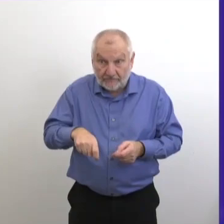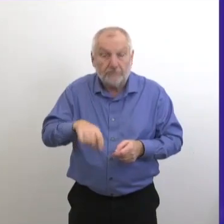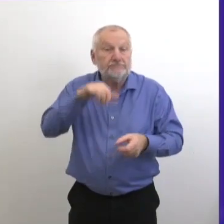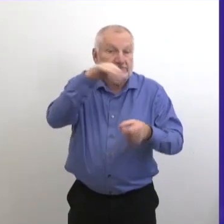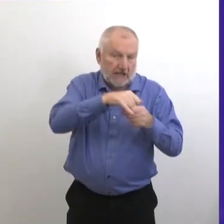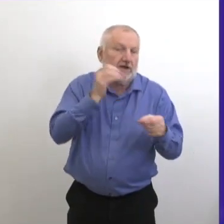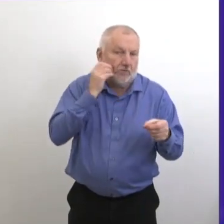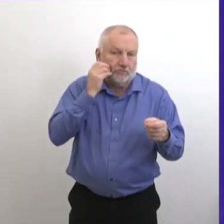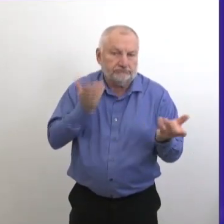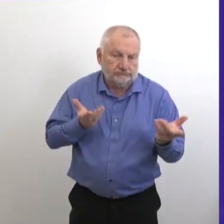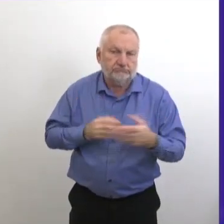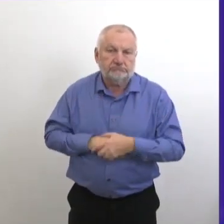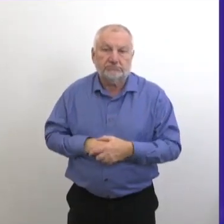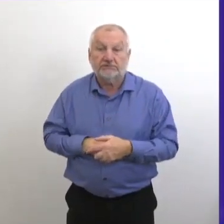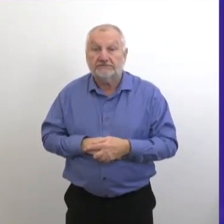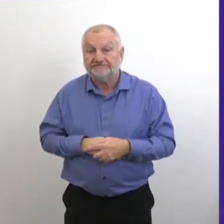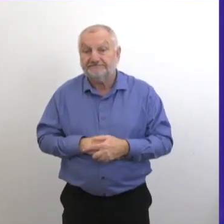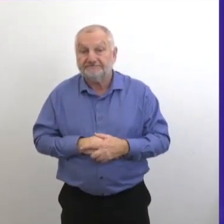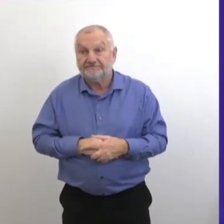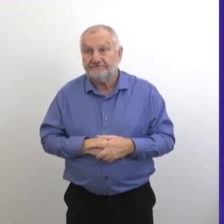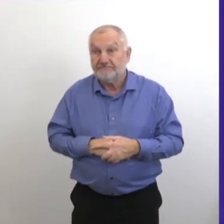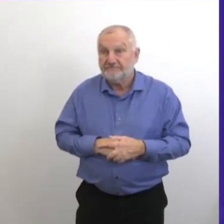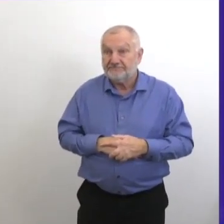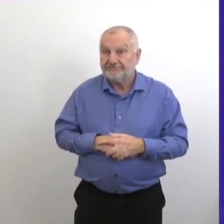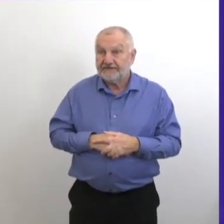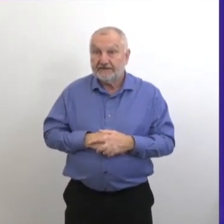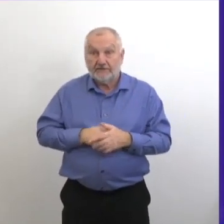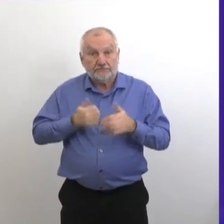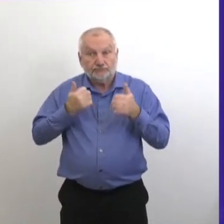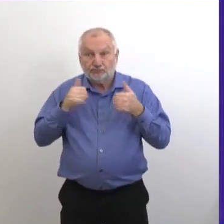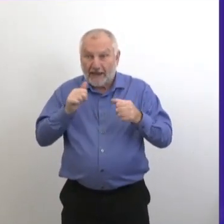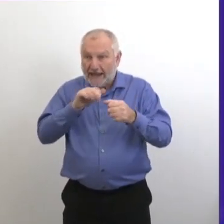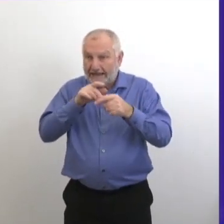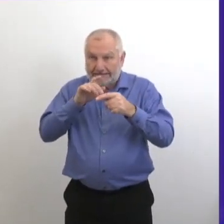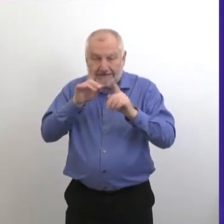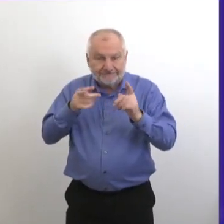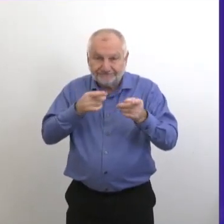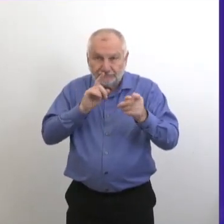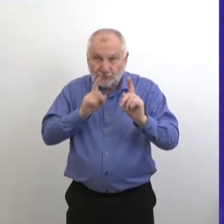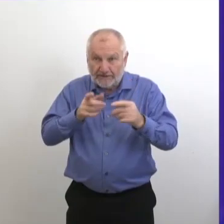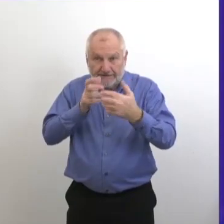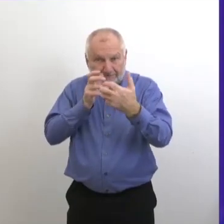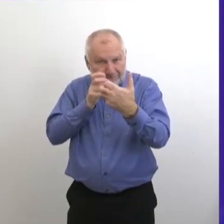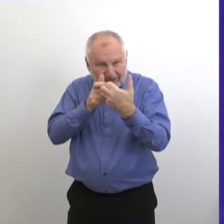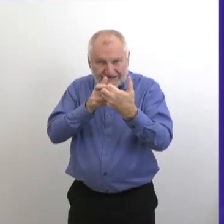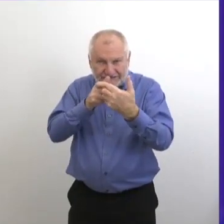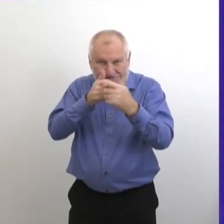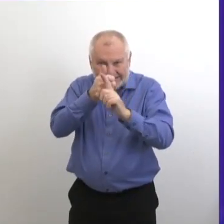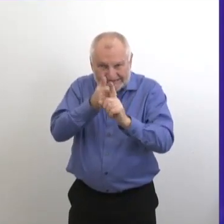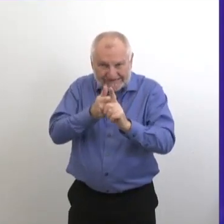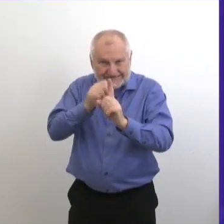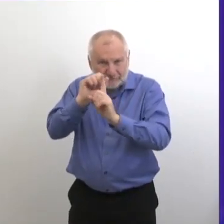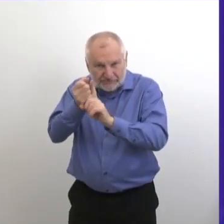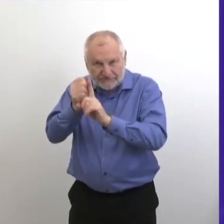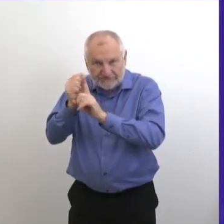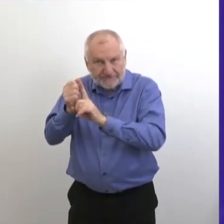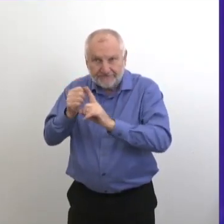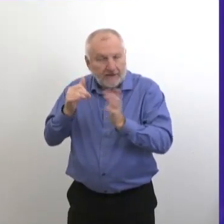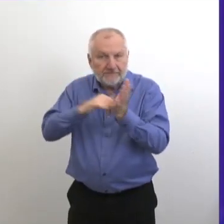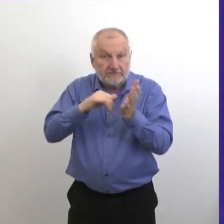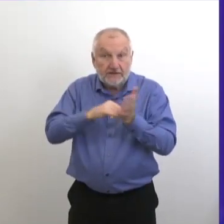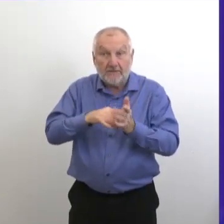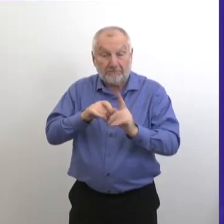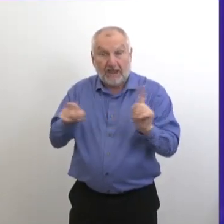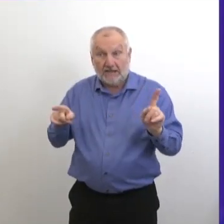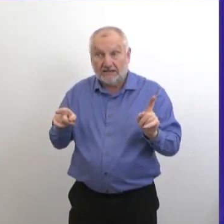publique qui tiennent compte d'absolument toutes les circonstances possibles. Mais on peut certainement faire passer un message clair et je crois que notre message est